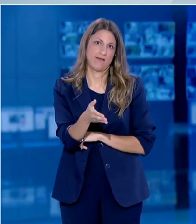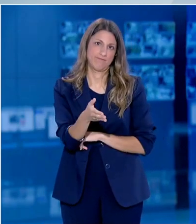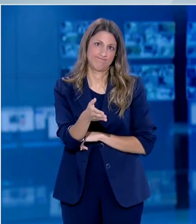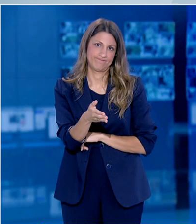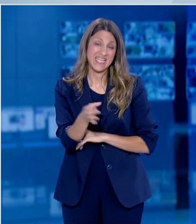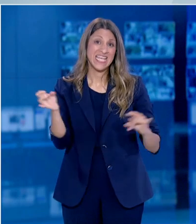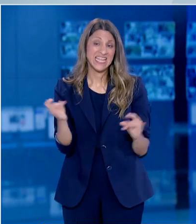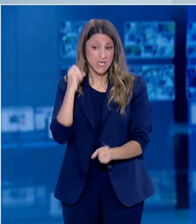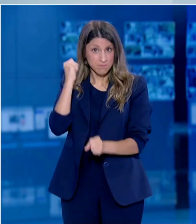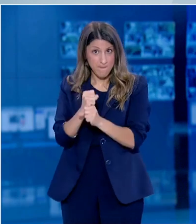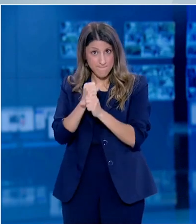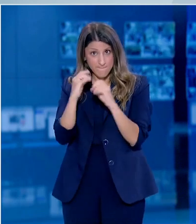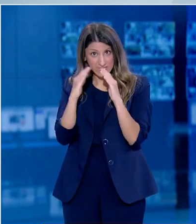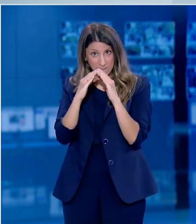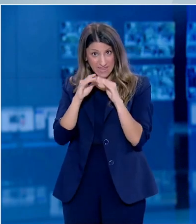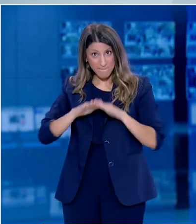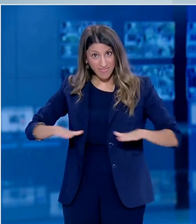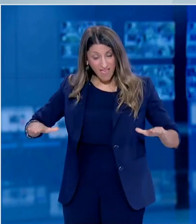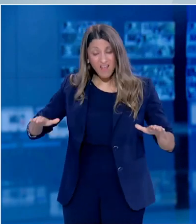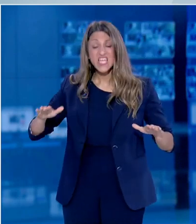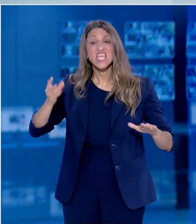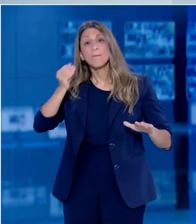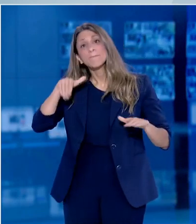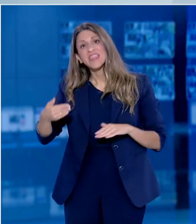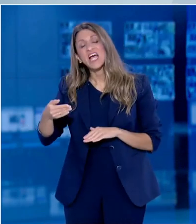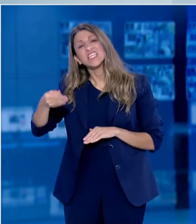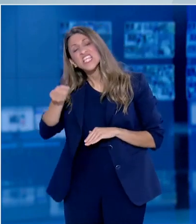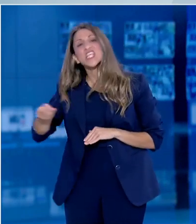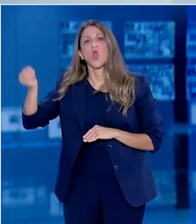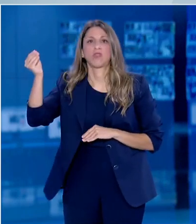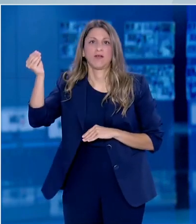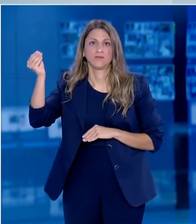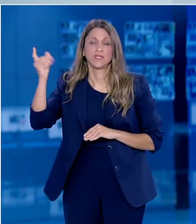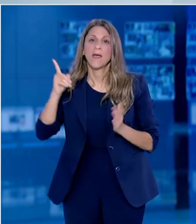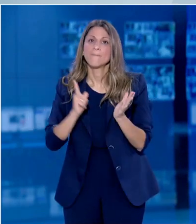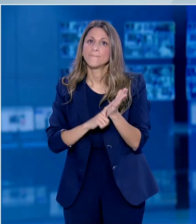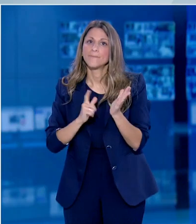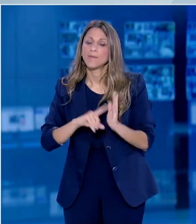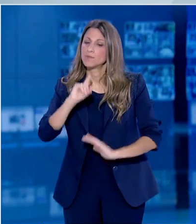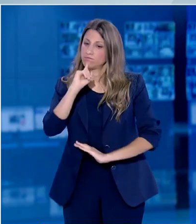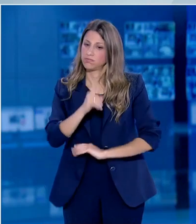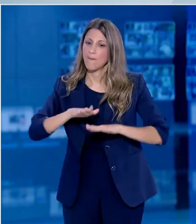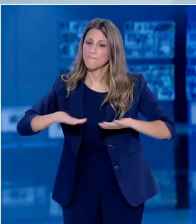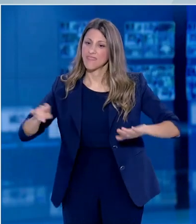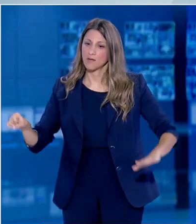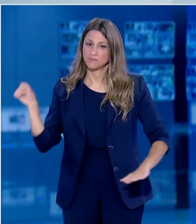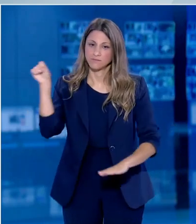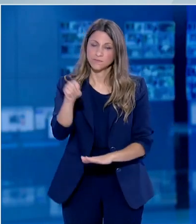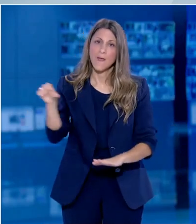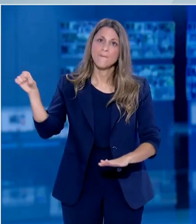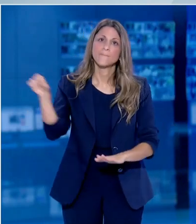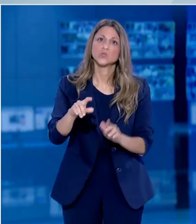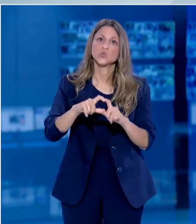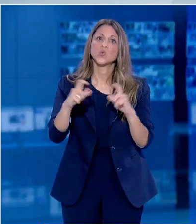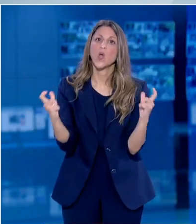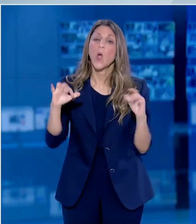γενθύνεται. Μπορούν να επιστρέψουν στα δημοτικά τα παιδιά μας με κανόνιση υγιεινής, με κάποια μέτρα απόστασης προσαρμοσμένα στη λειτουργία του